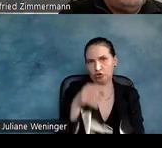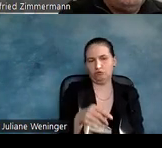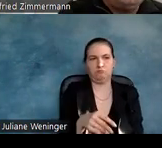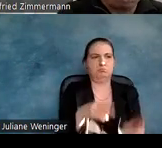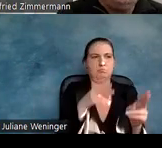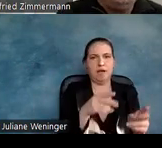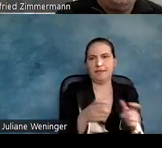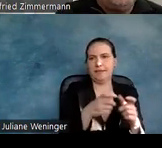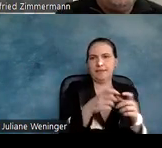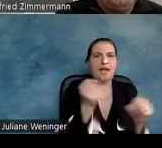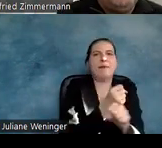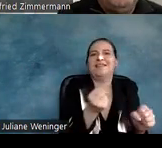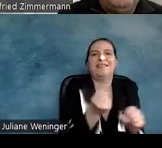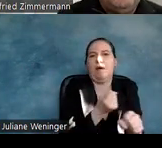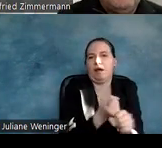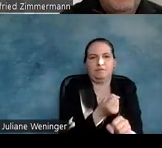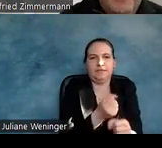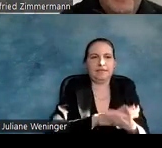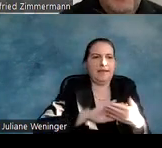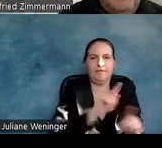nichts machen, es ist nicht barrierefrei.